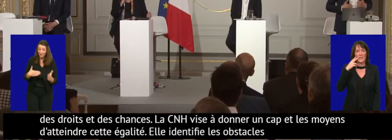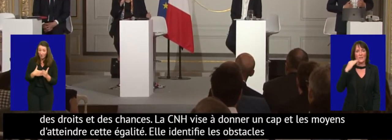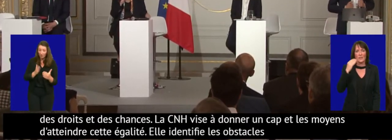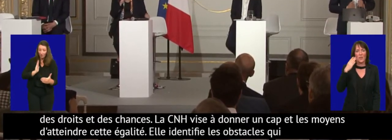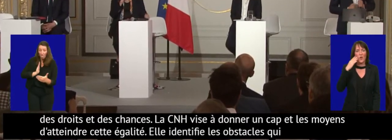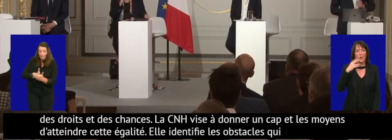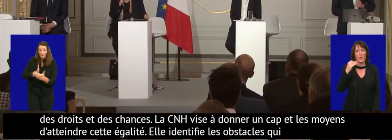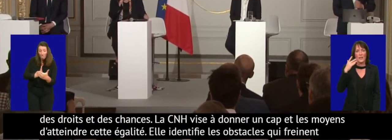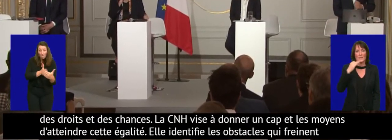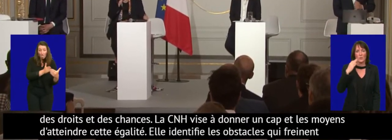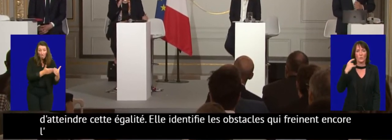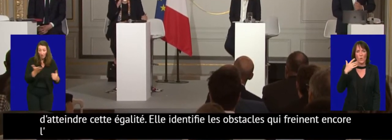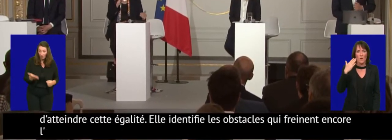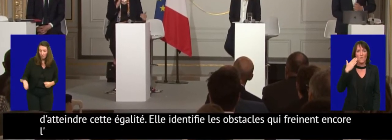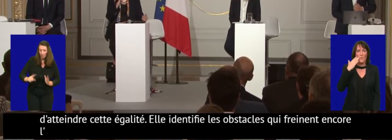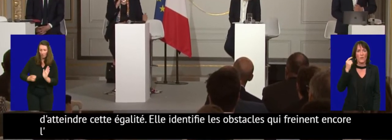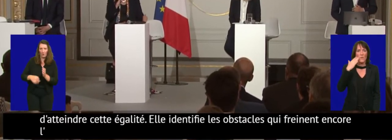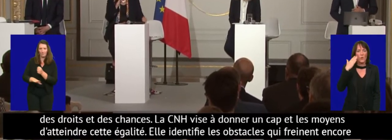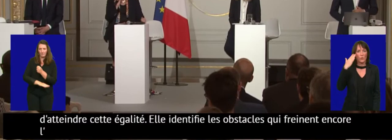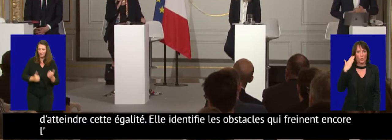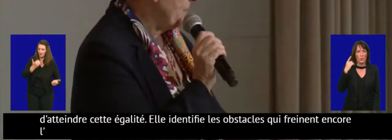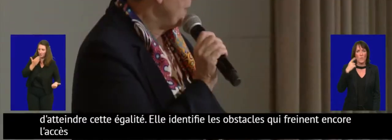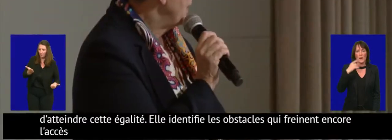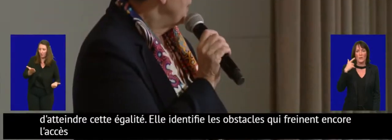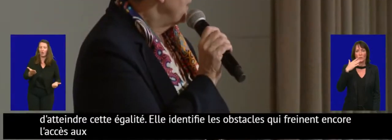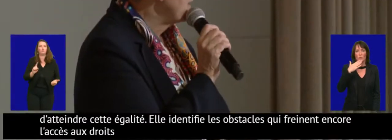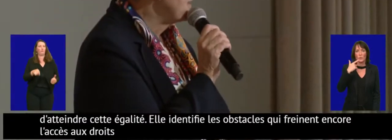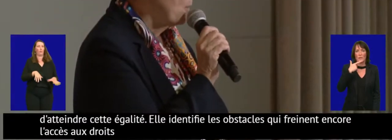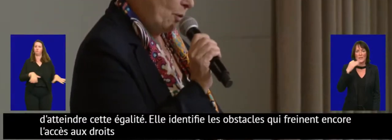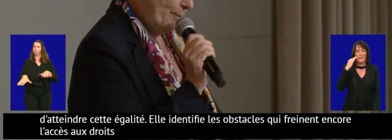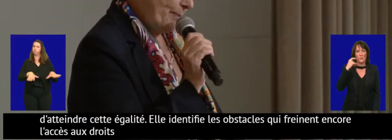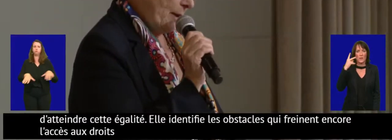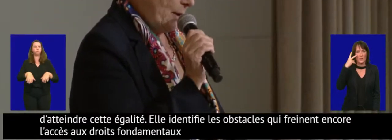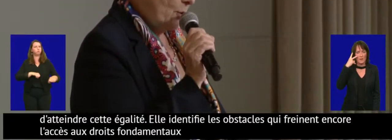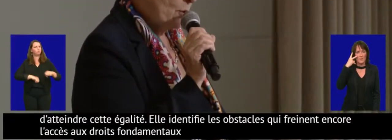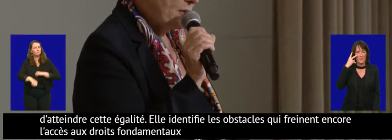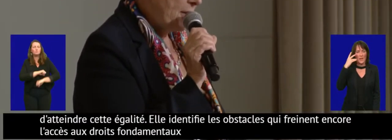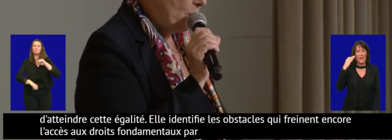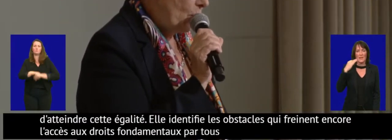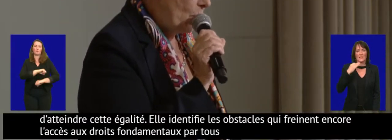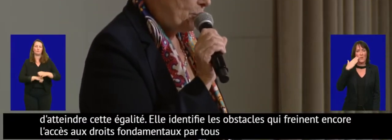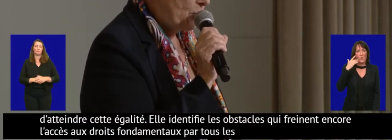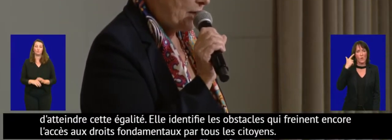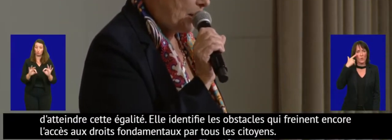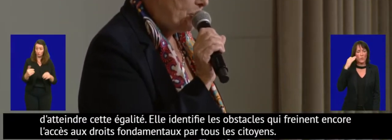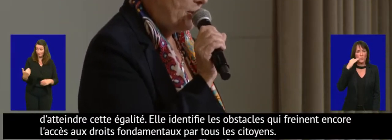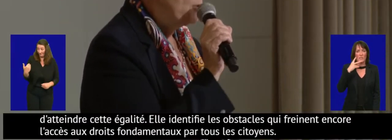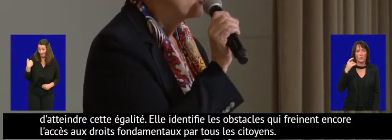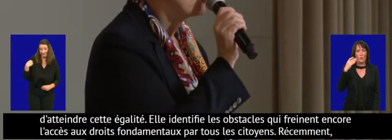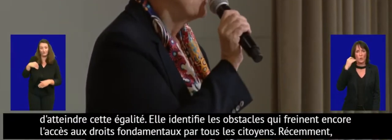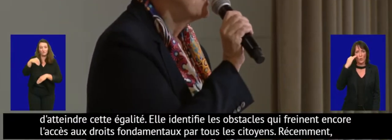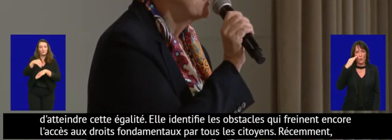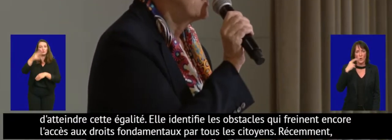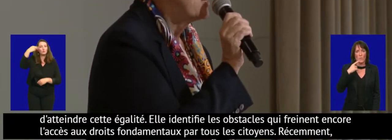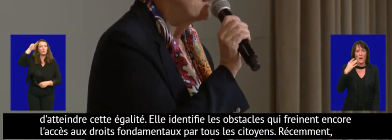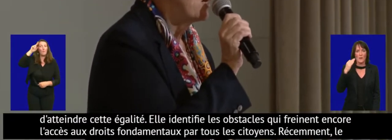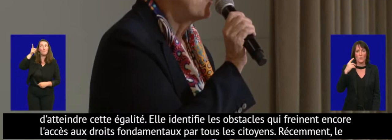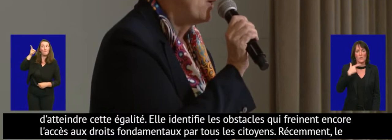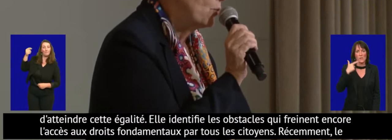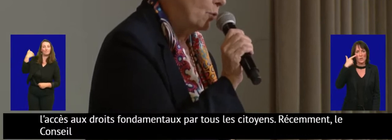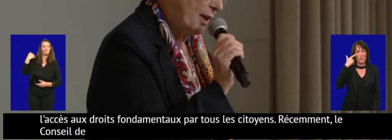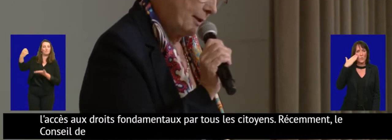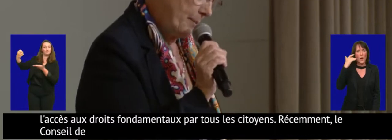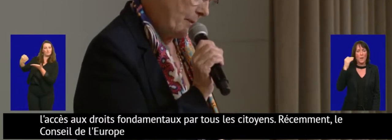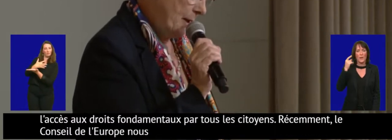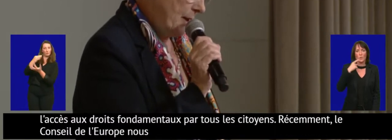fondamentaux par tous les citoyens. Récemment, le Conseil de l'Europe nous a rappelé le chemin qu'il reste à